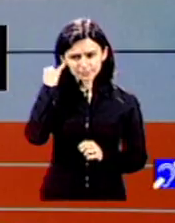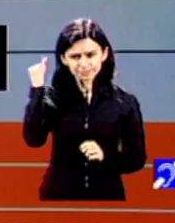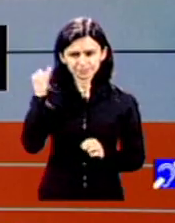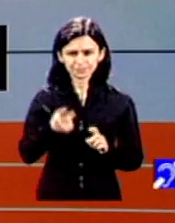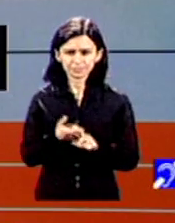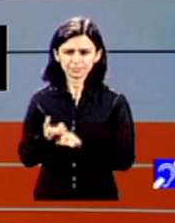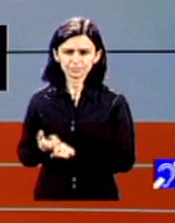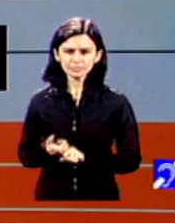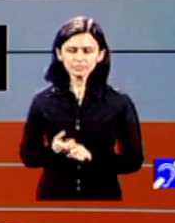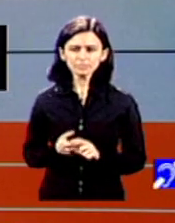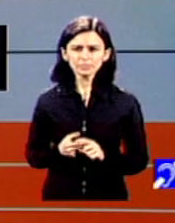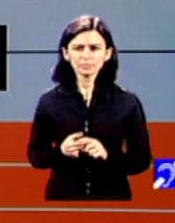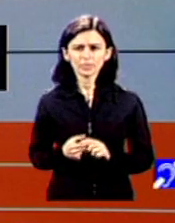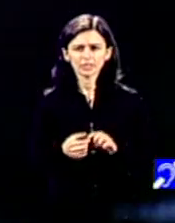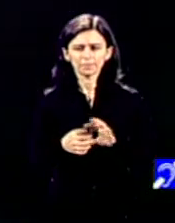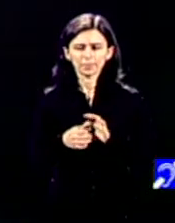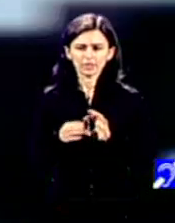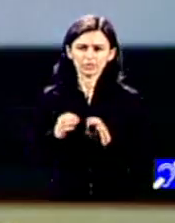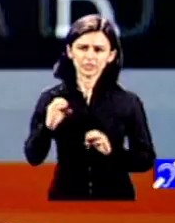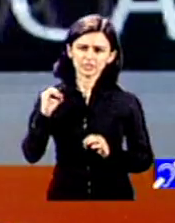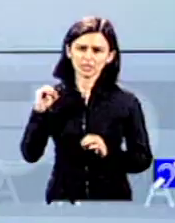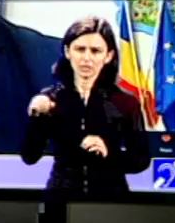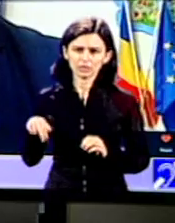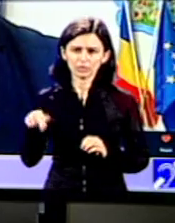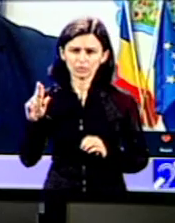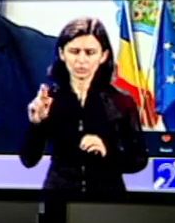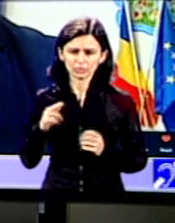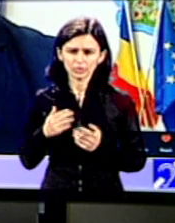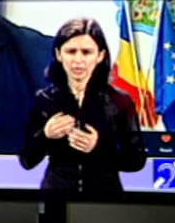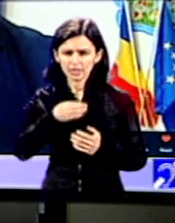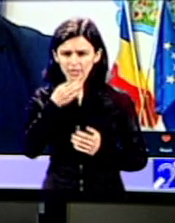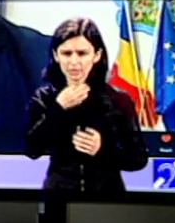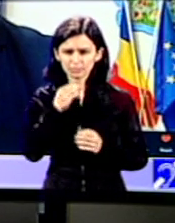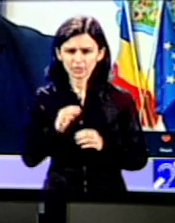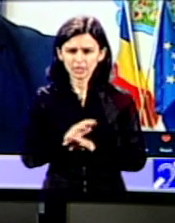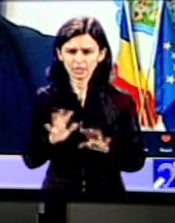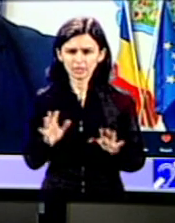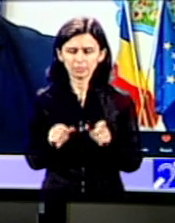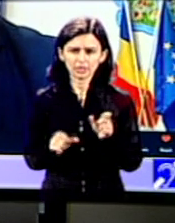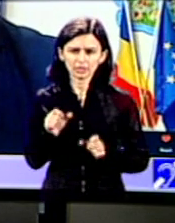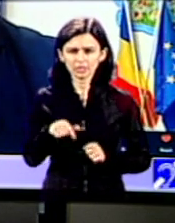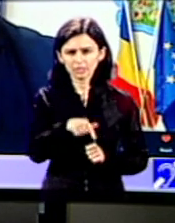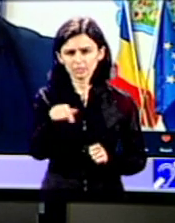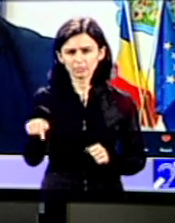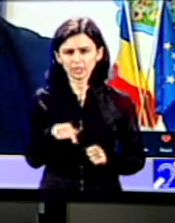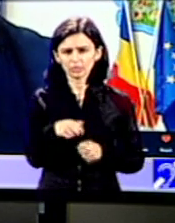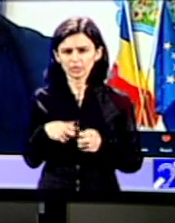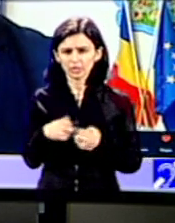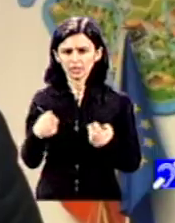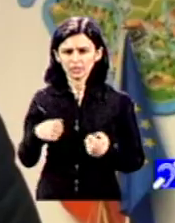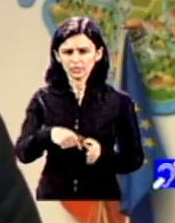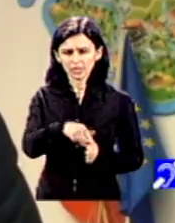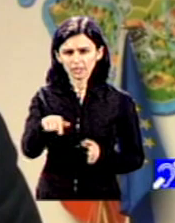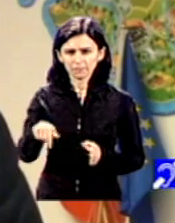Națiunilor Unite, principiul care e foarte important, spune așa, nimic despre noi fără noi. Cu alte cuvinte,